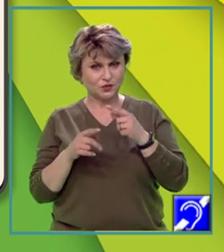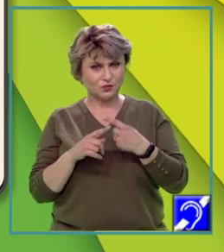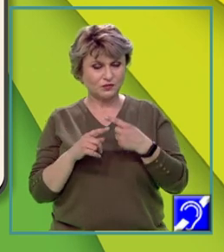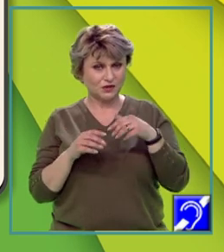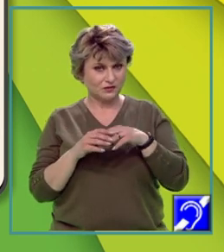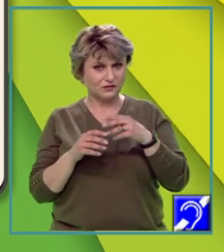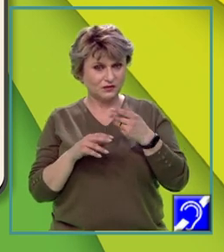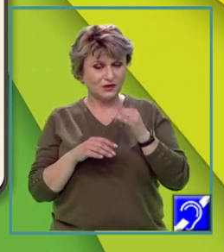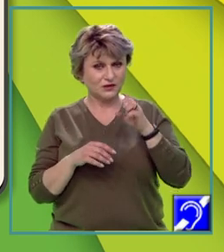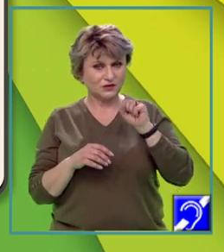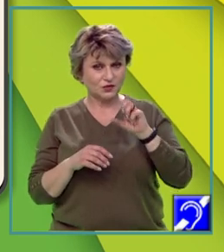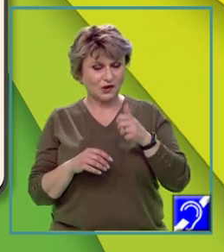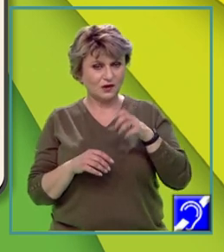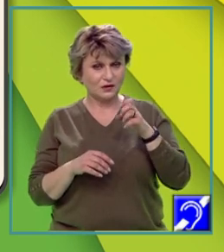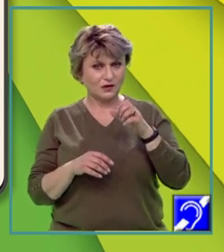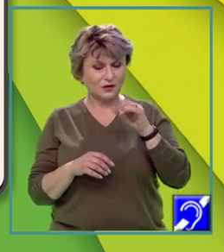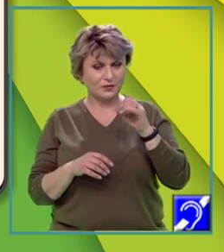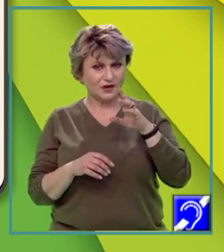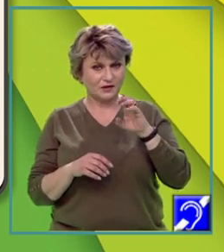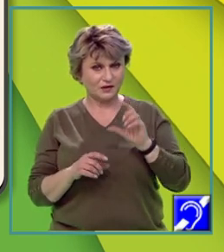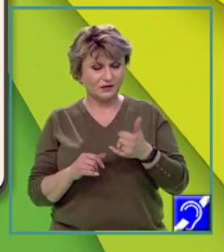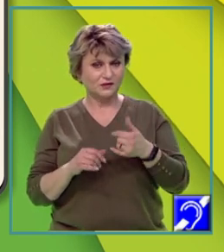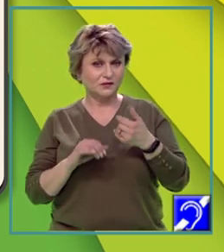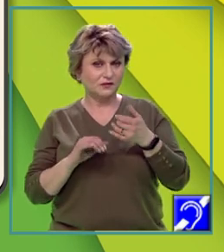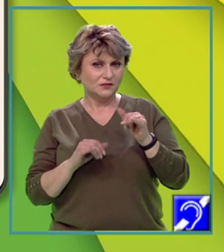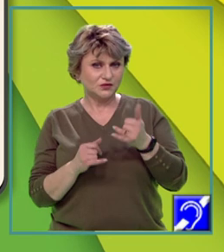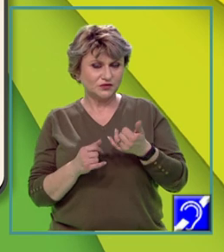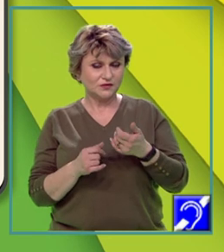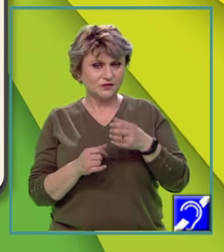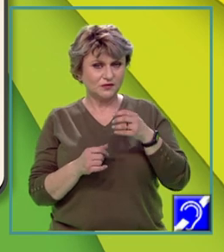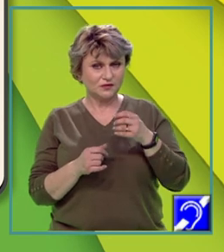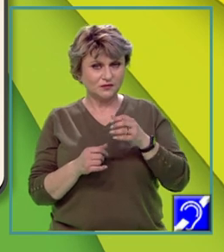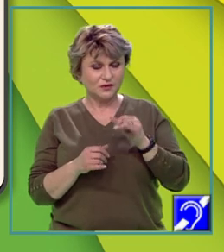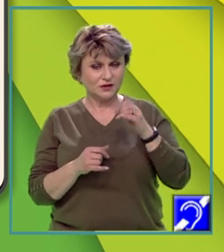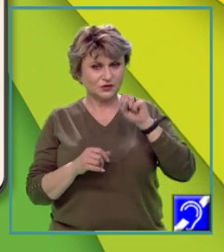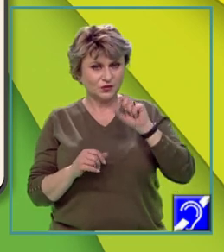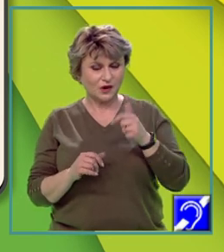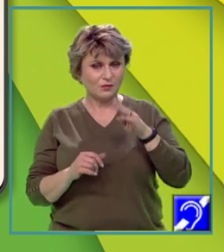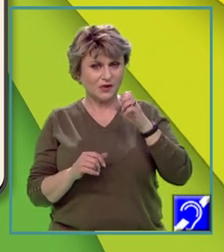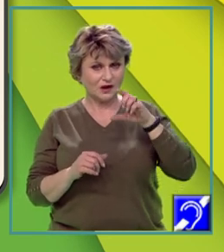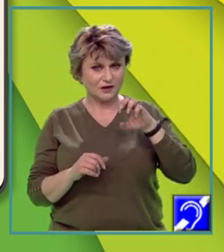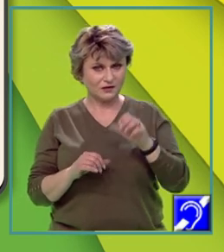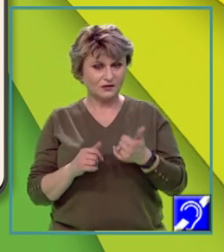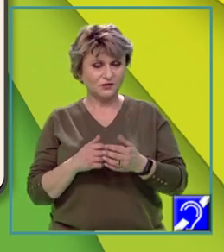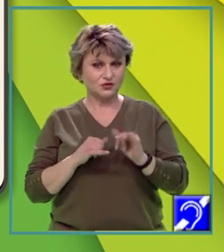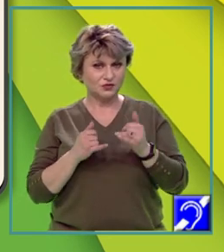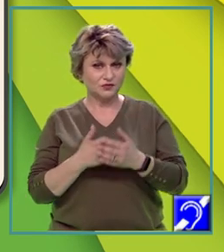în Peninsula Iberică, Peninsula Italică, Peninsula Balcanică